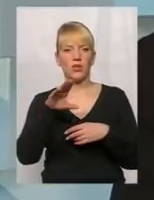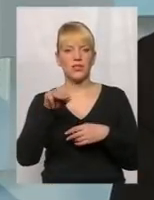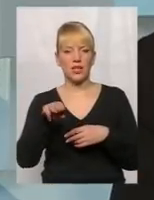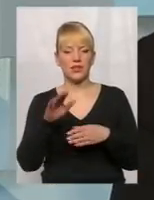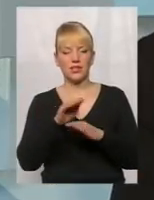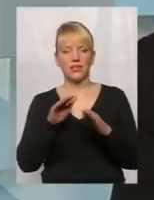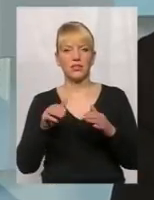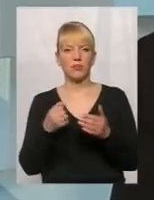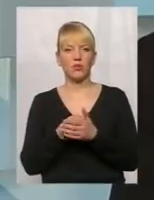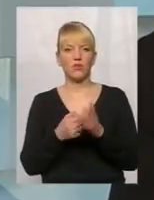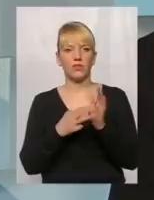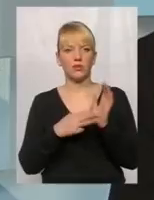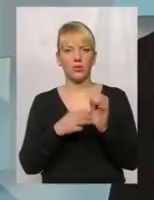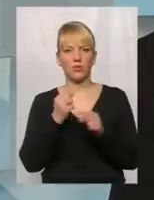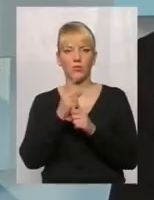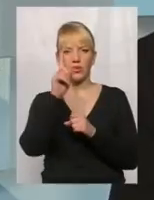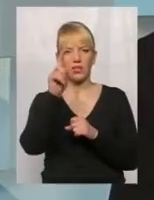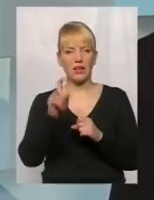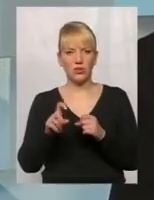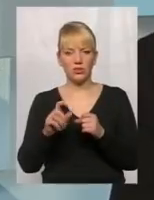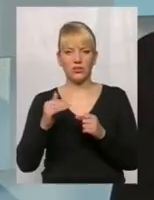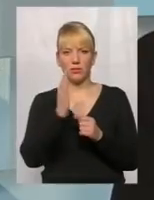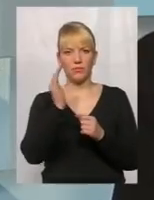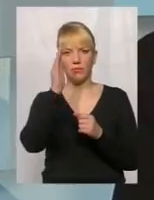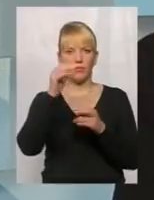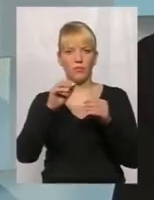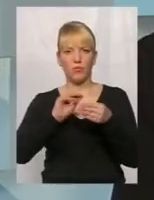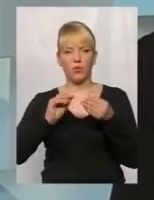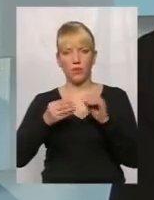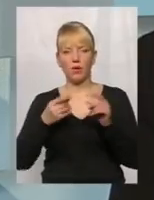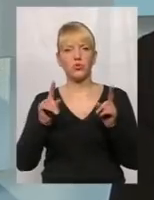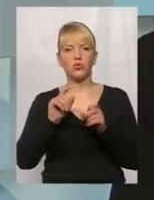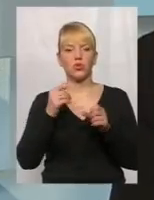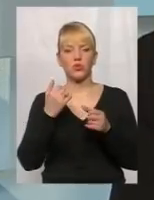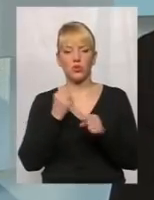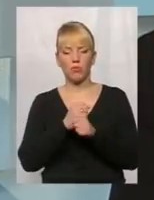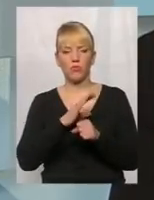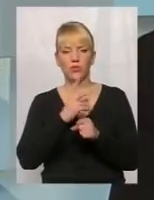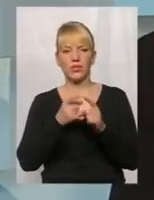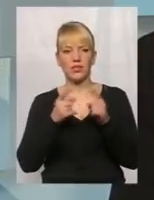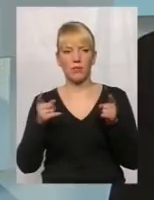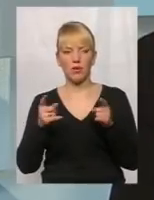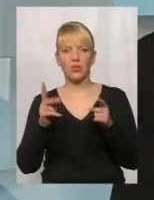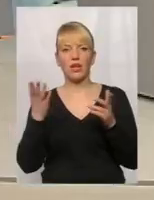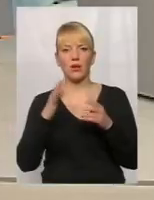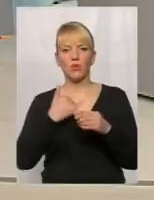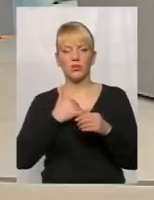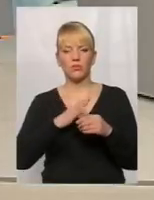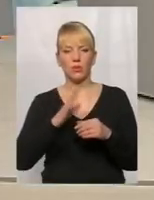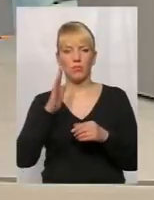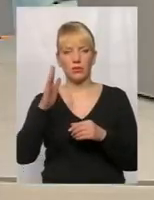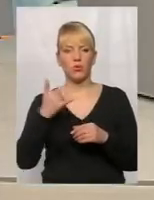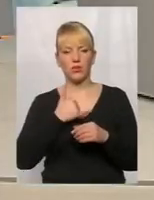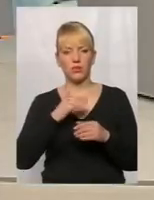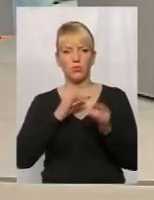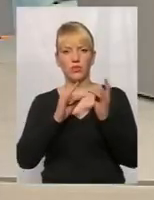до 18 рік скалівози, проблеми є, ми виготовляємо. Що було зроблено за цей період і які в нас перспективи? У нас стаціонар був на